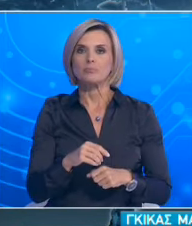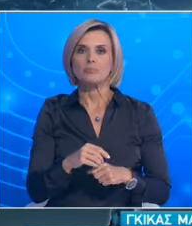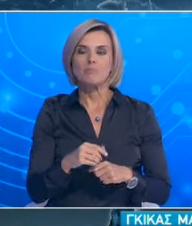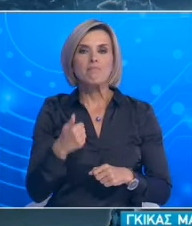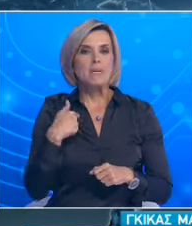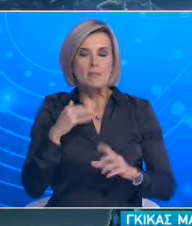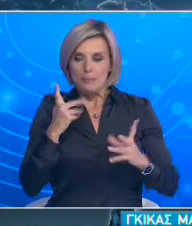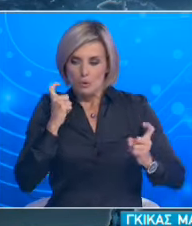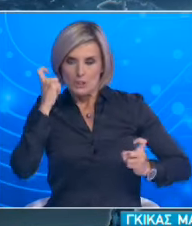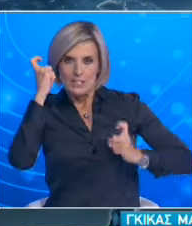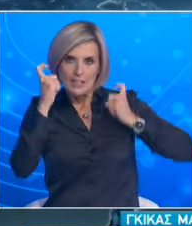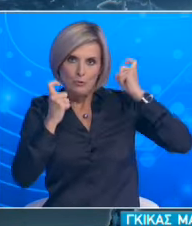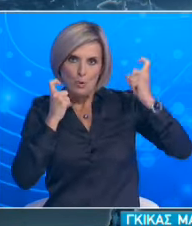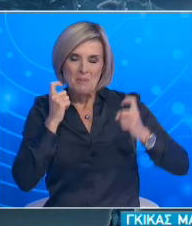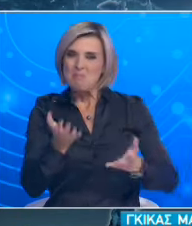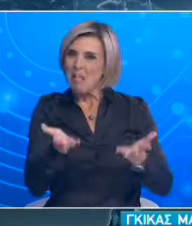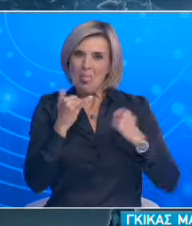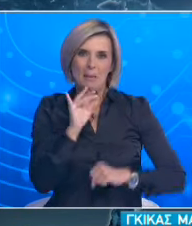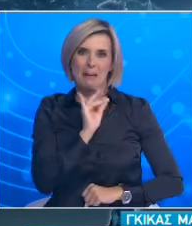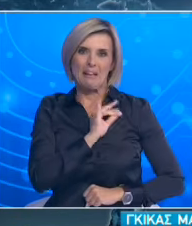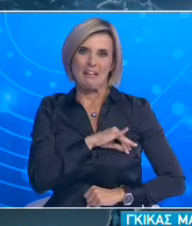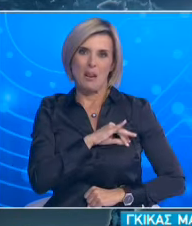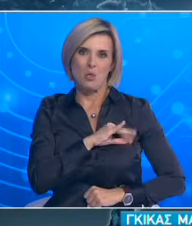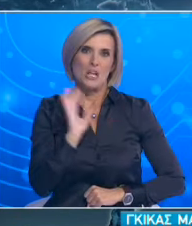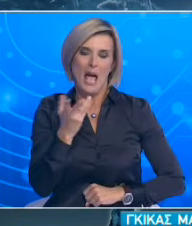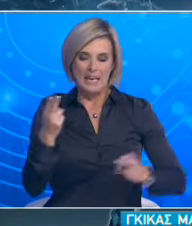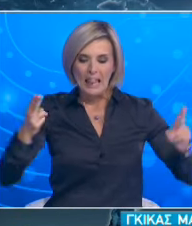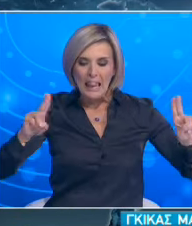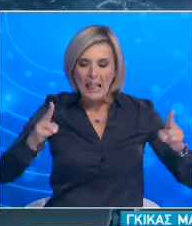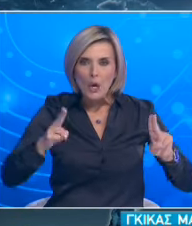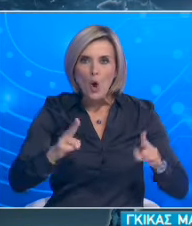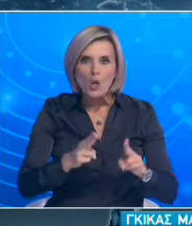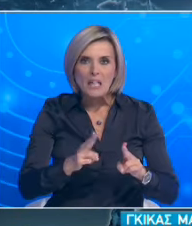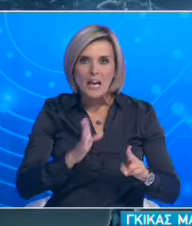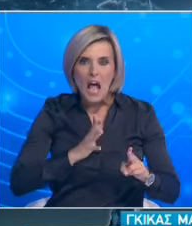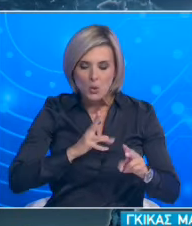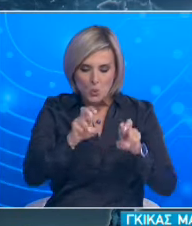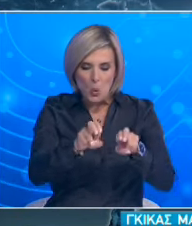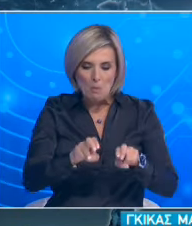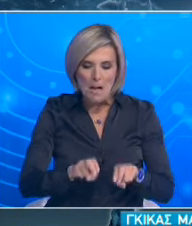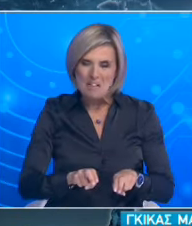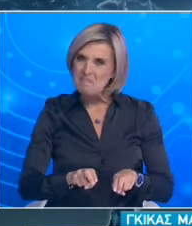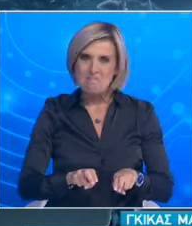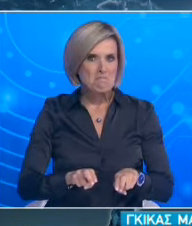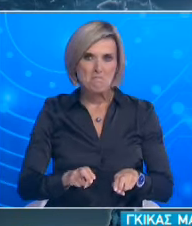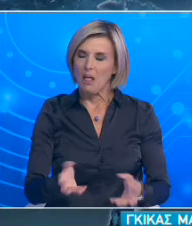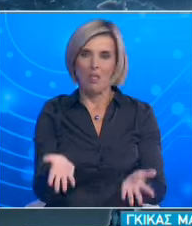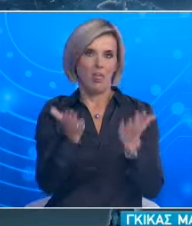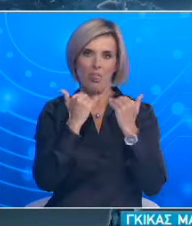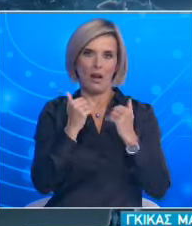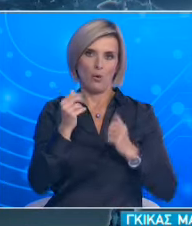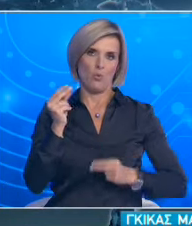ότι δεν έχουμε μεγάλο κέρδος μικραίνοντας τις τάξεις και αυξάνοντας τον αριθμό των τάξεων. Γιατί αυξάνουμε